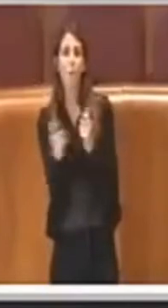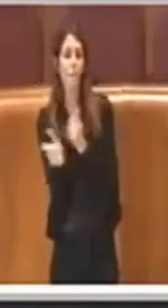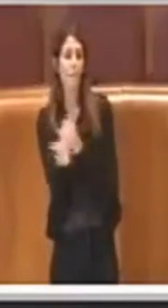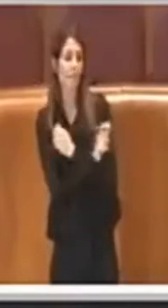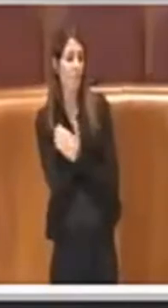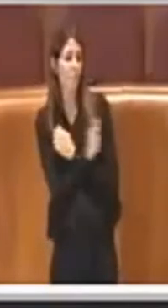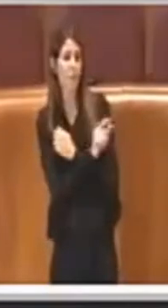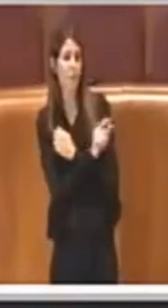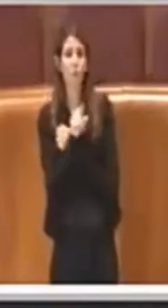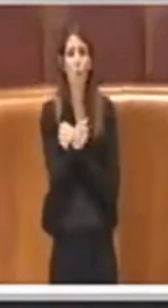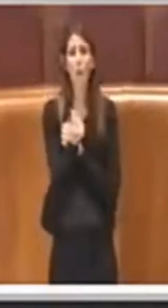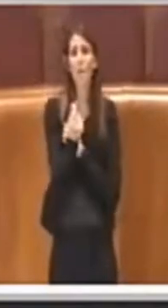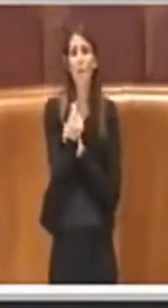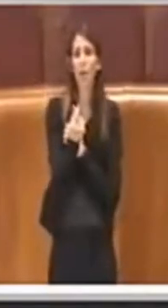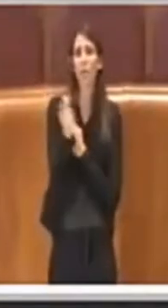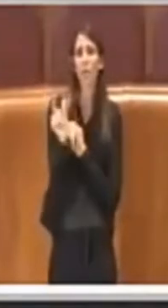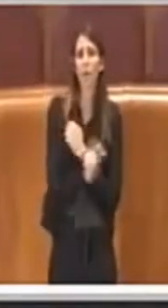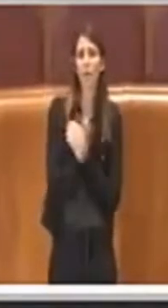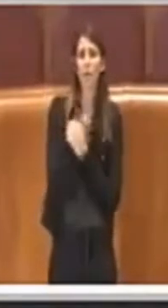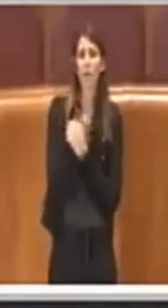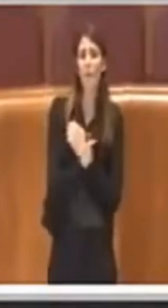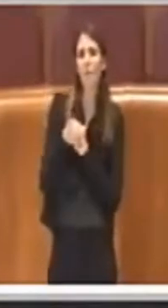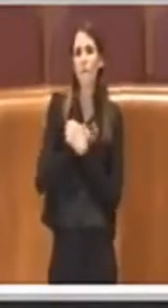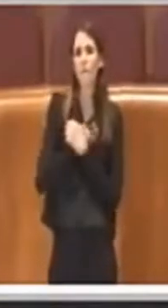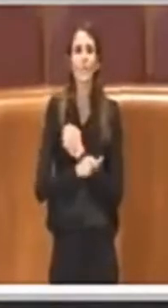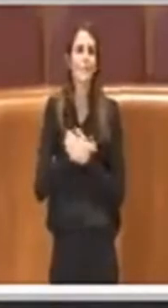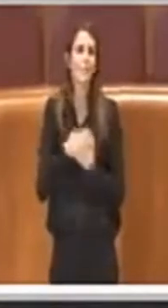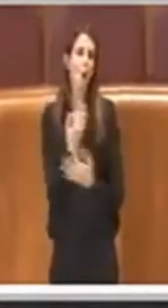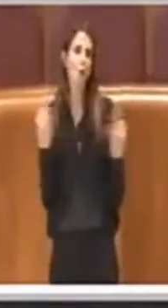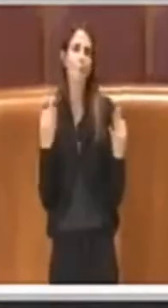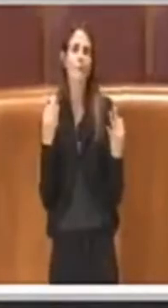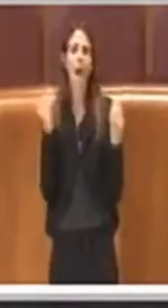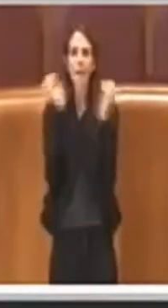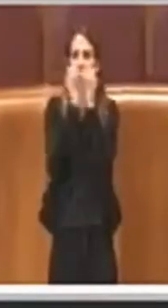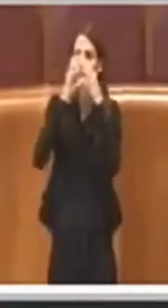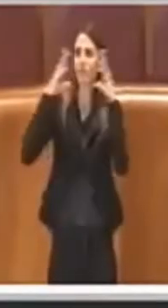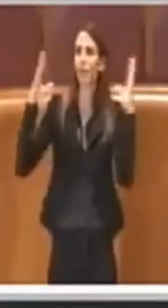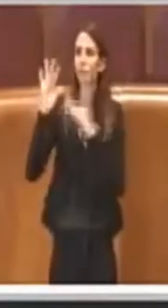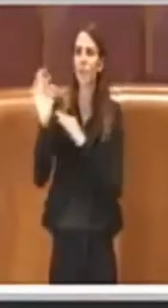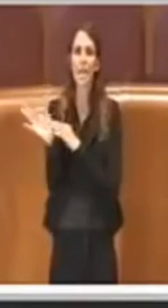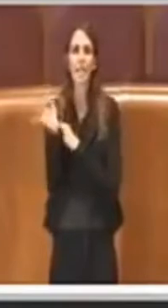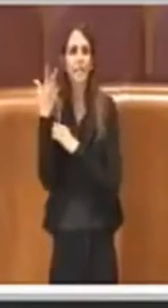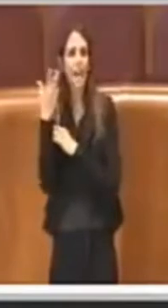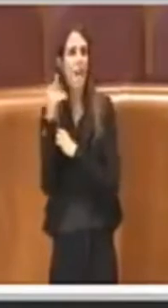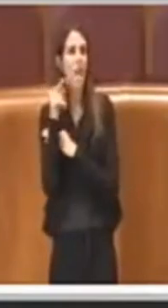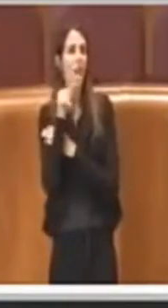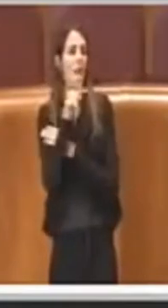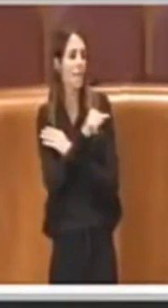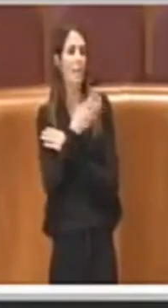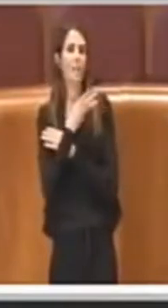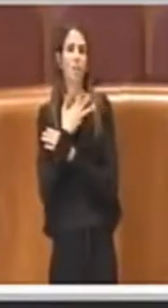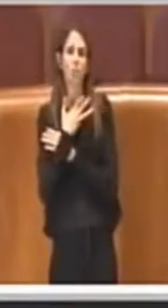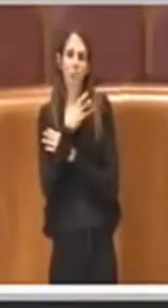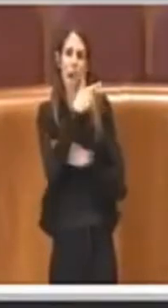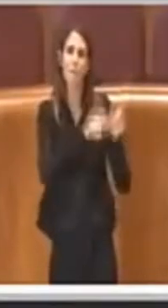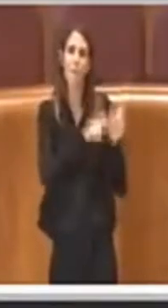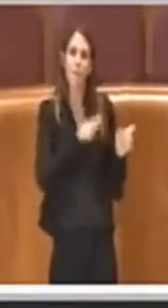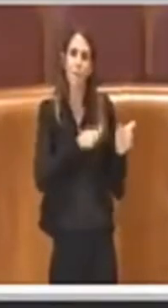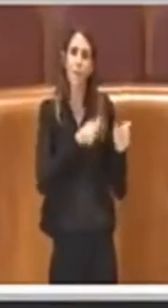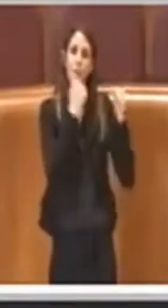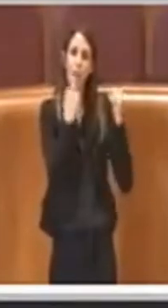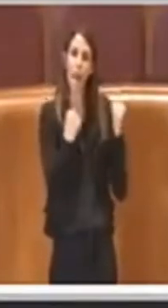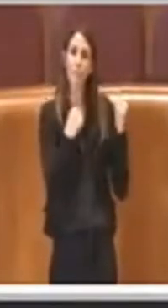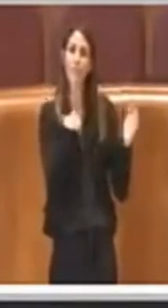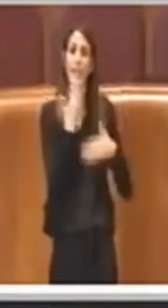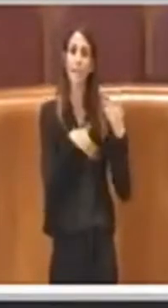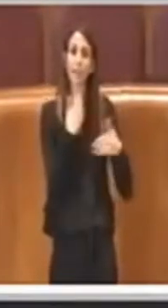deprezzeranno perché secondo voi va da sé, è normale pensare che se quegli immobili ci vivono persone in emergenza abitativa si